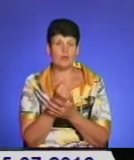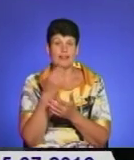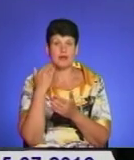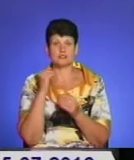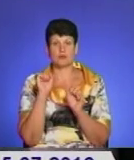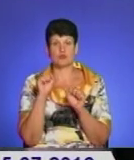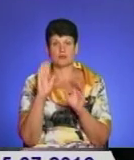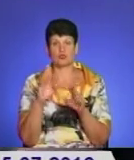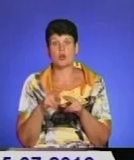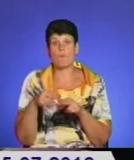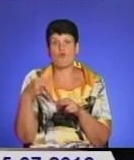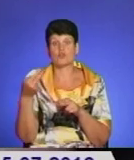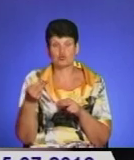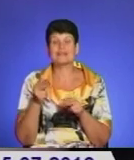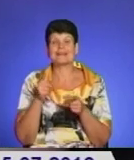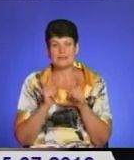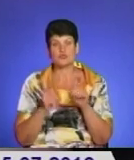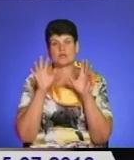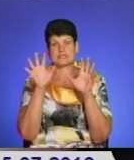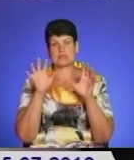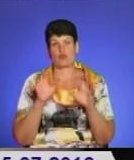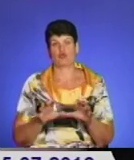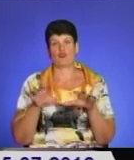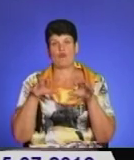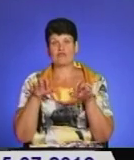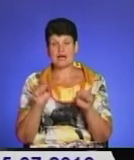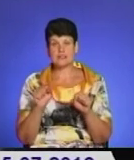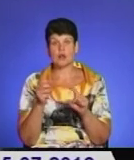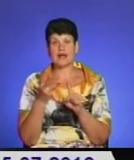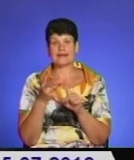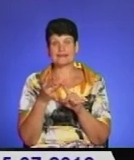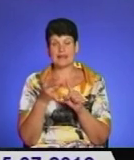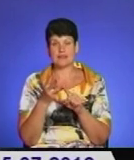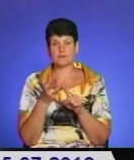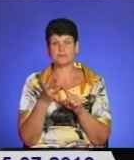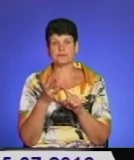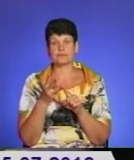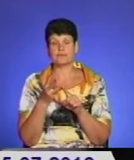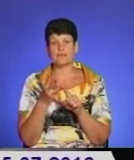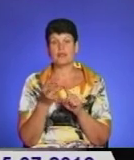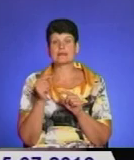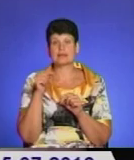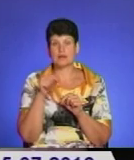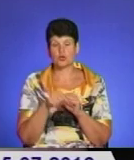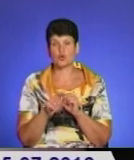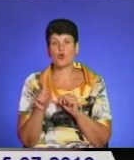було повернути законному власнику. А по-третє, для превенції, для того, щоб